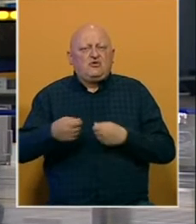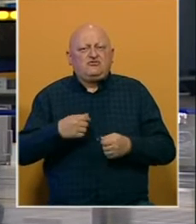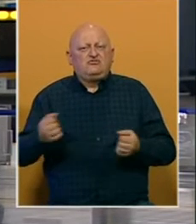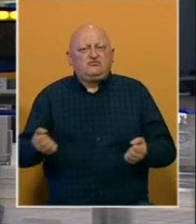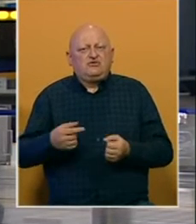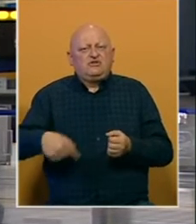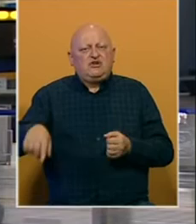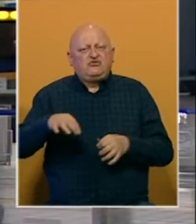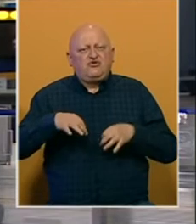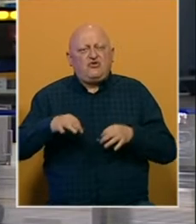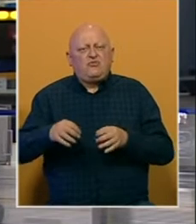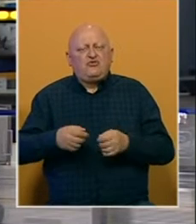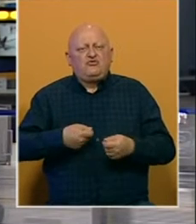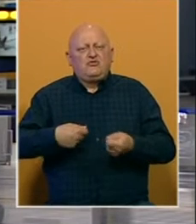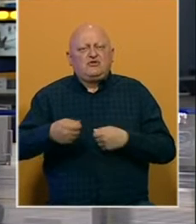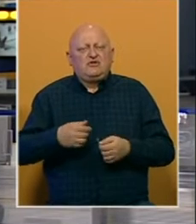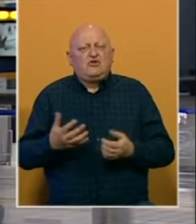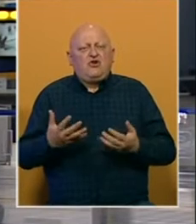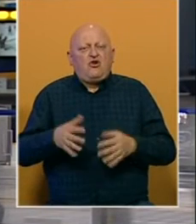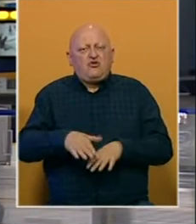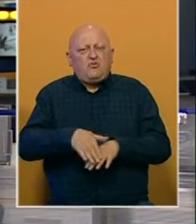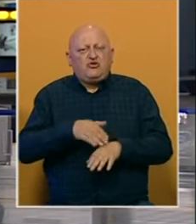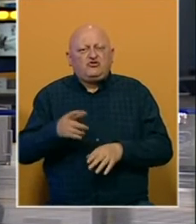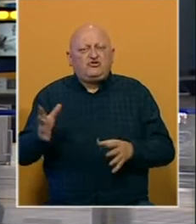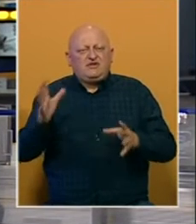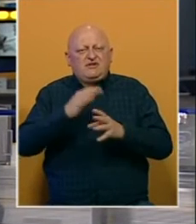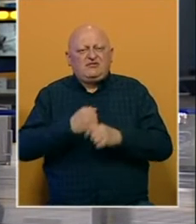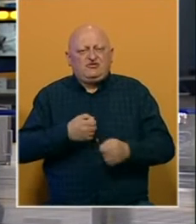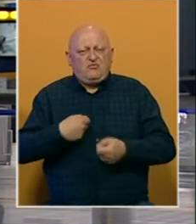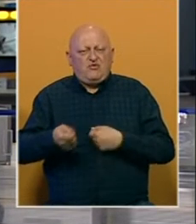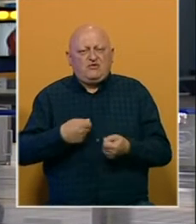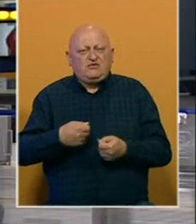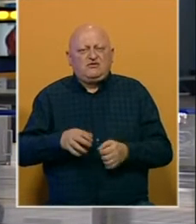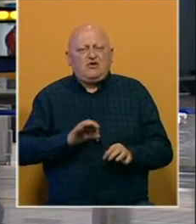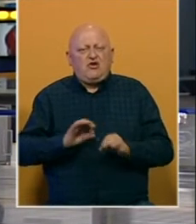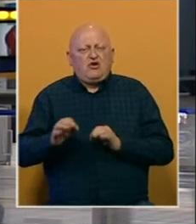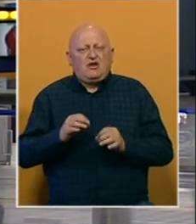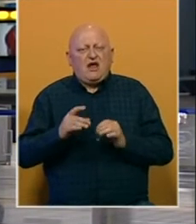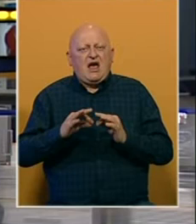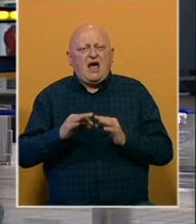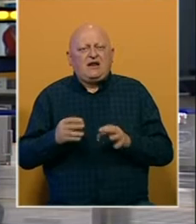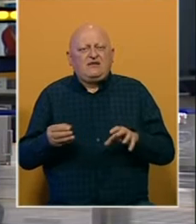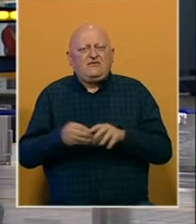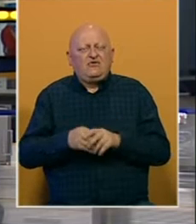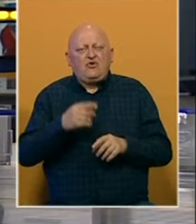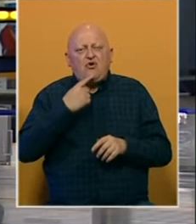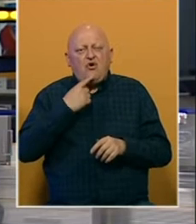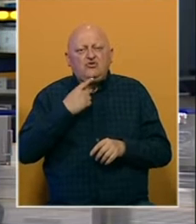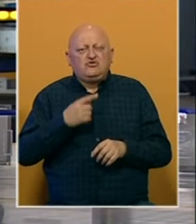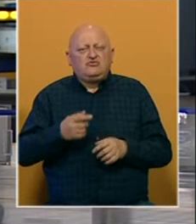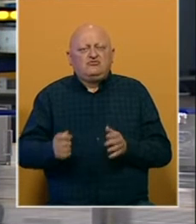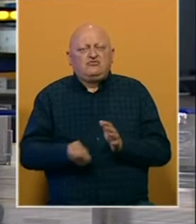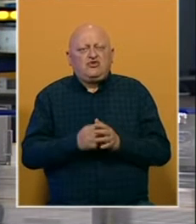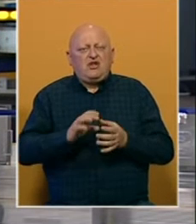trudi da zaokruži kompletnu proizvodnju od sirovine do finalnog proizvoda. Organizator je agrarni fond koji kroz svoj